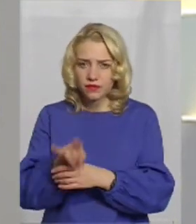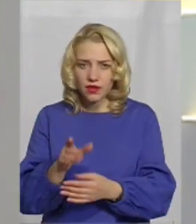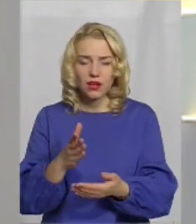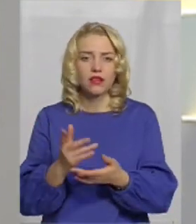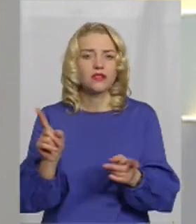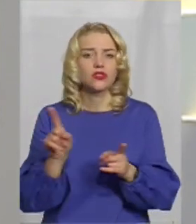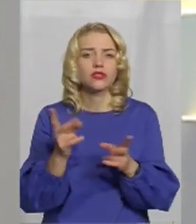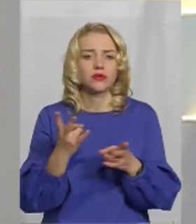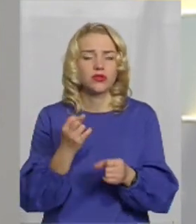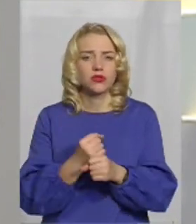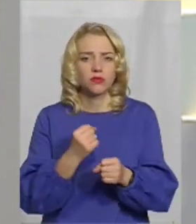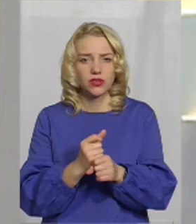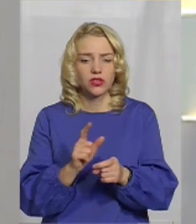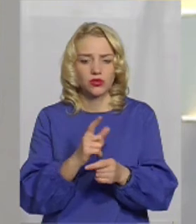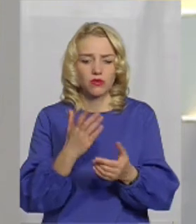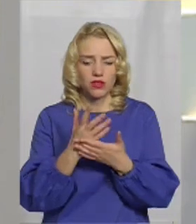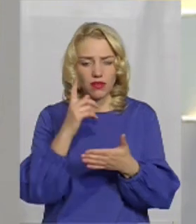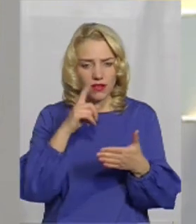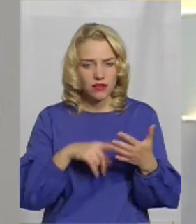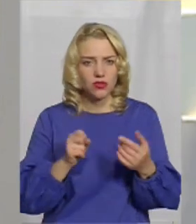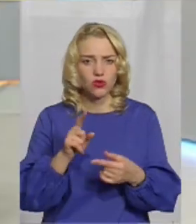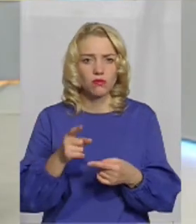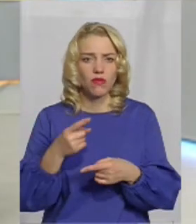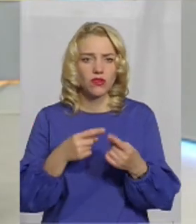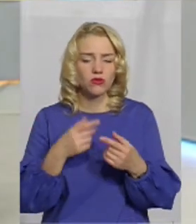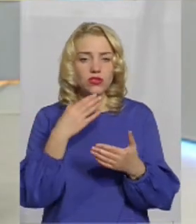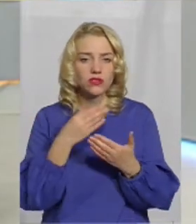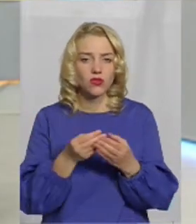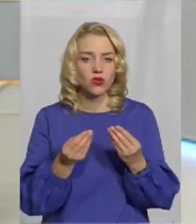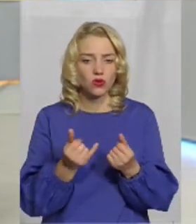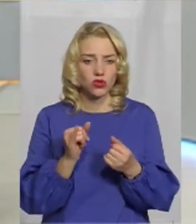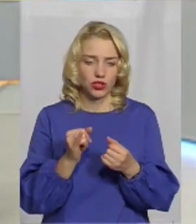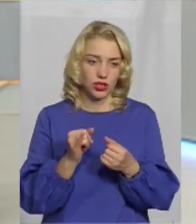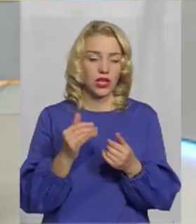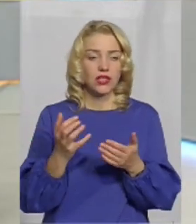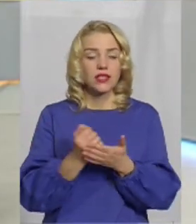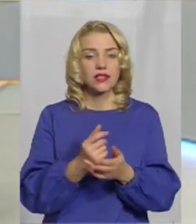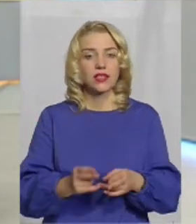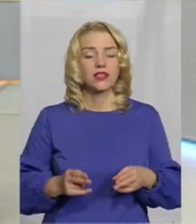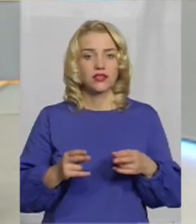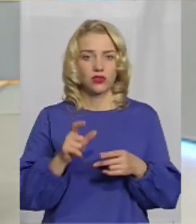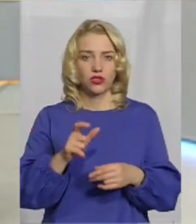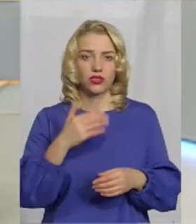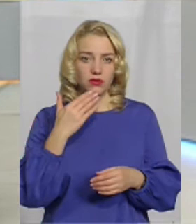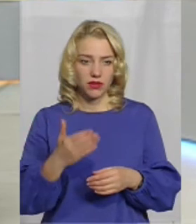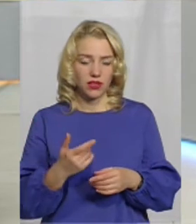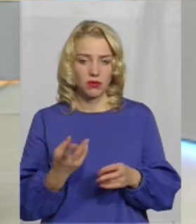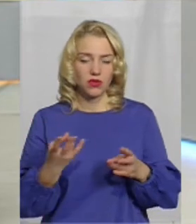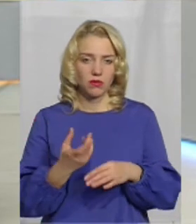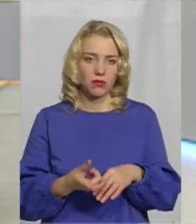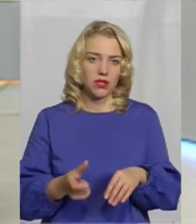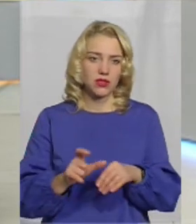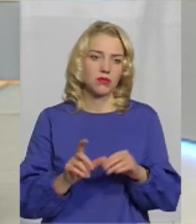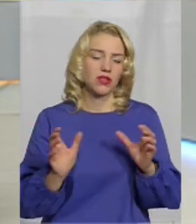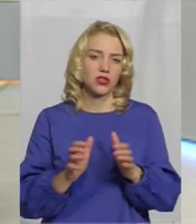щоб мати надію повернути свої гроші і знайти злочинця? Потрібно максимально